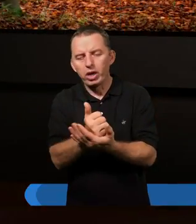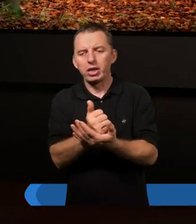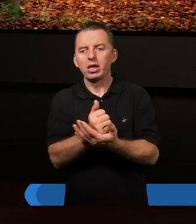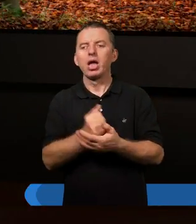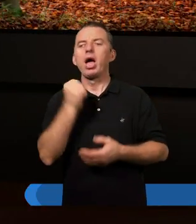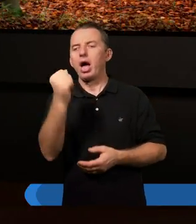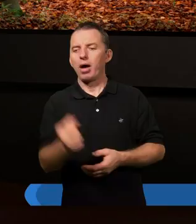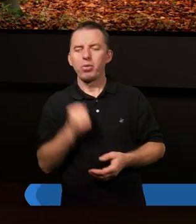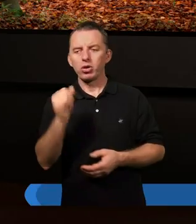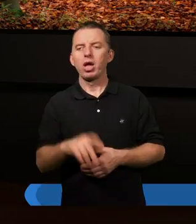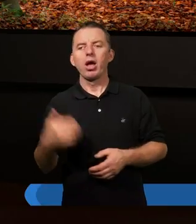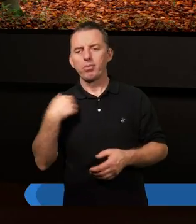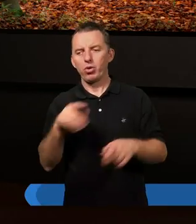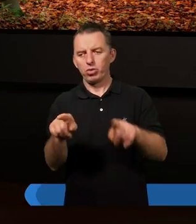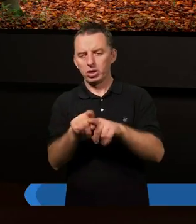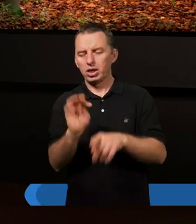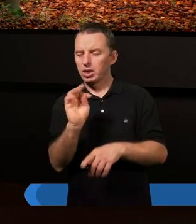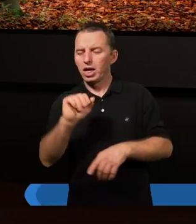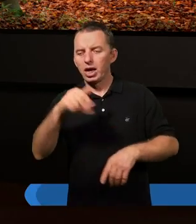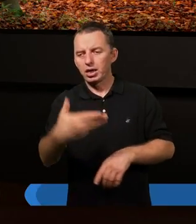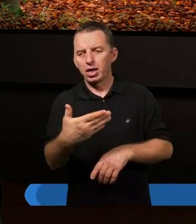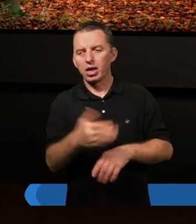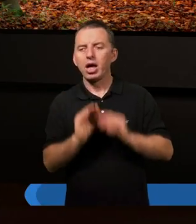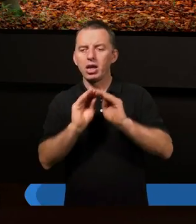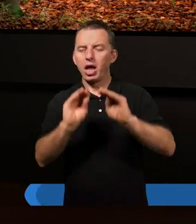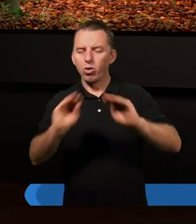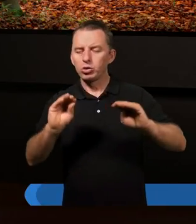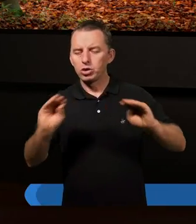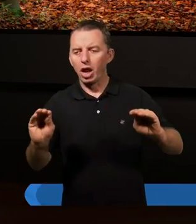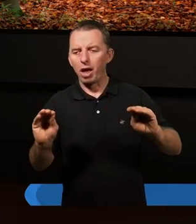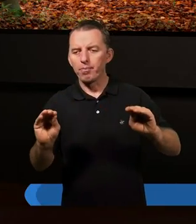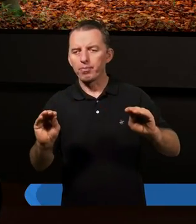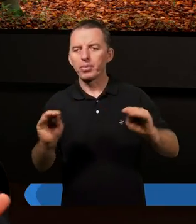apostoł Paweł był też takim nauczycielem,